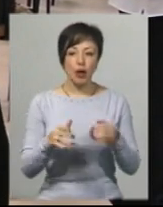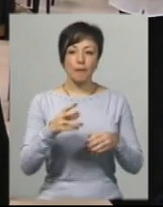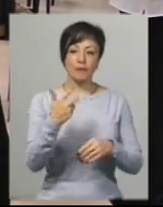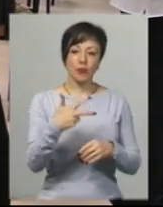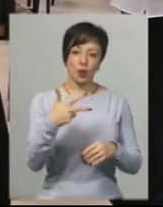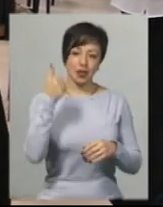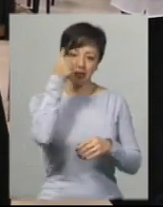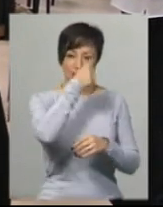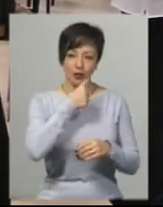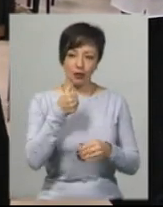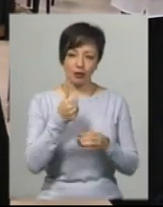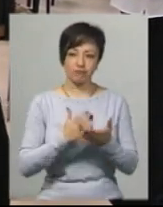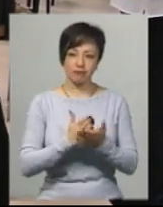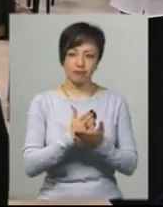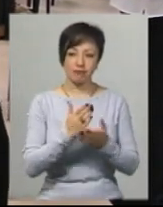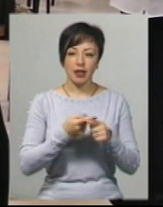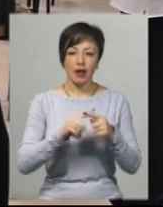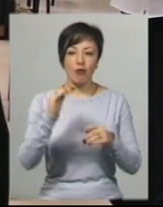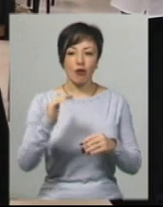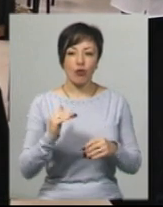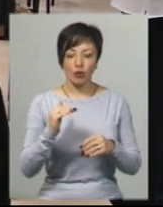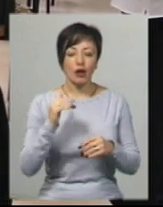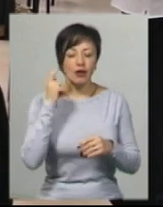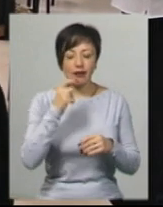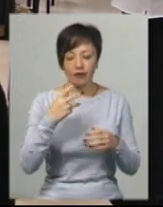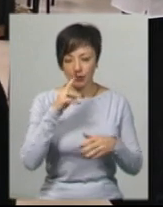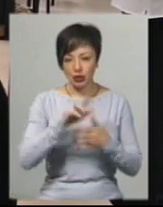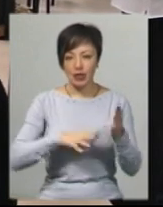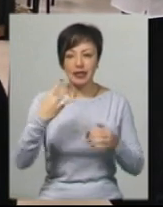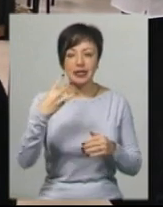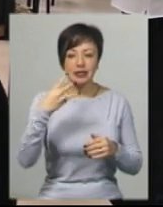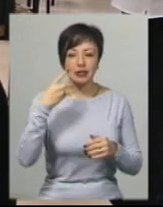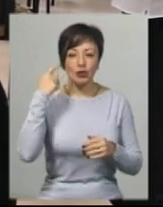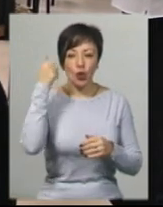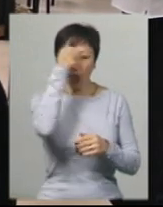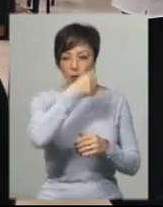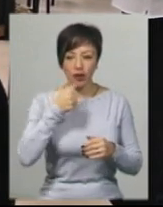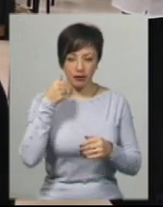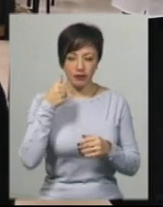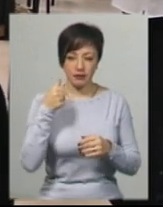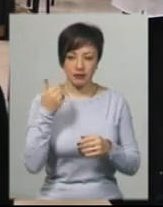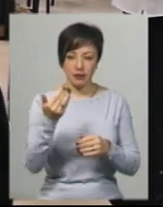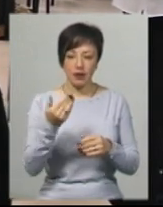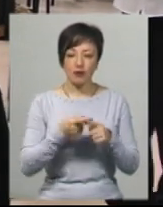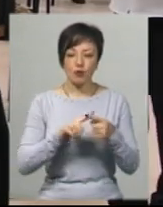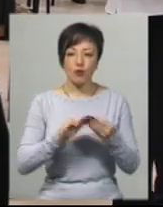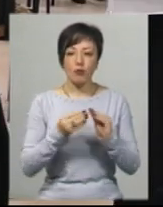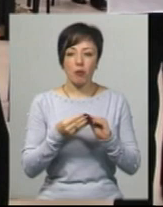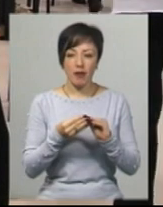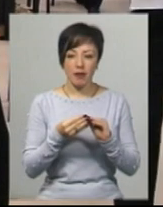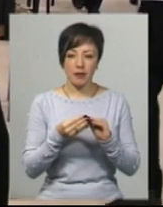30 років наймолодшим з них. Тому от в цьому якраз є проблема, тому що